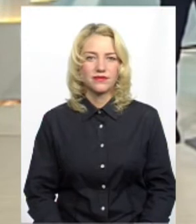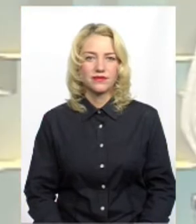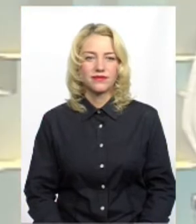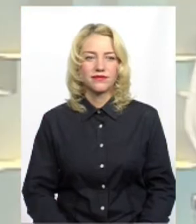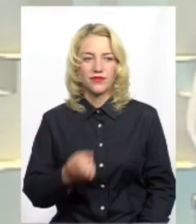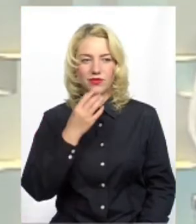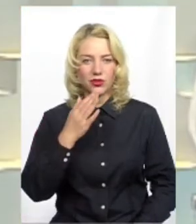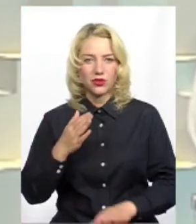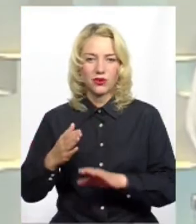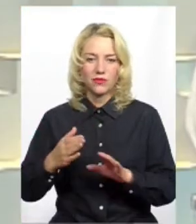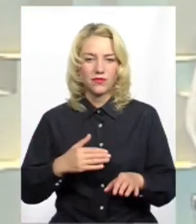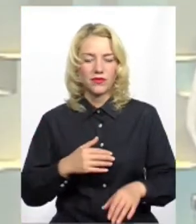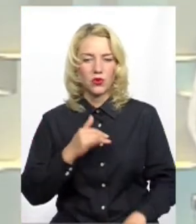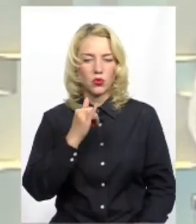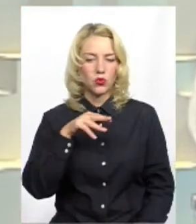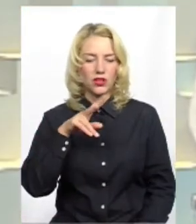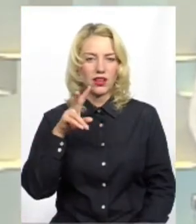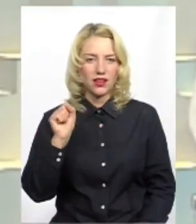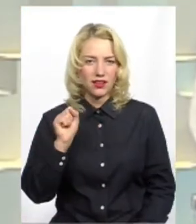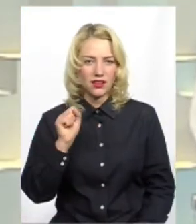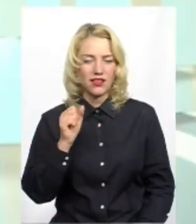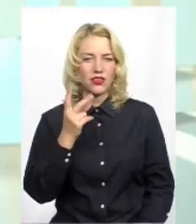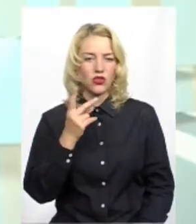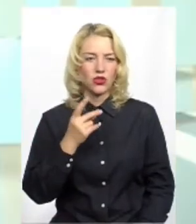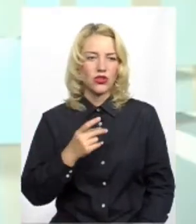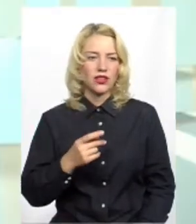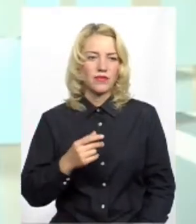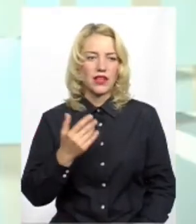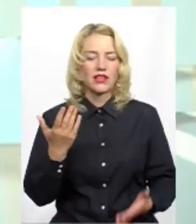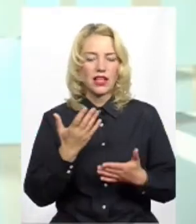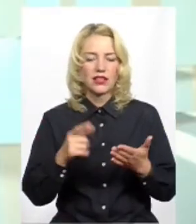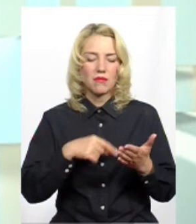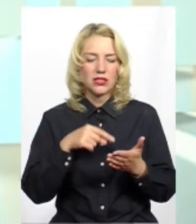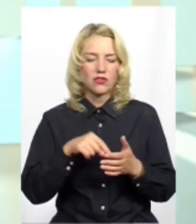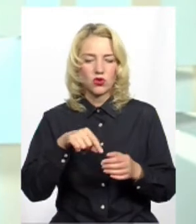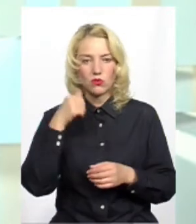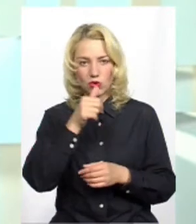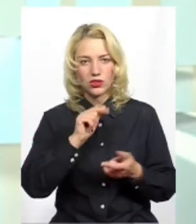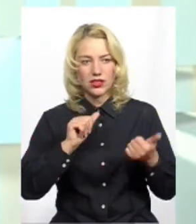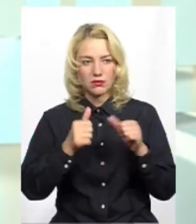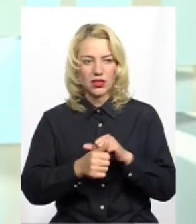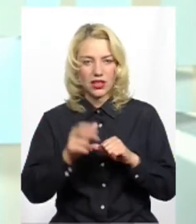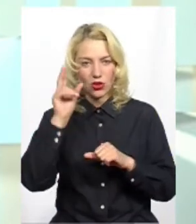Добре, це Гуска і Утка. Ідемо далі. Яке місто у цьому році змінило дату